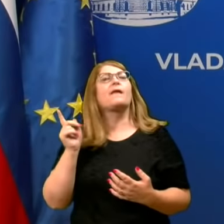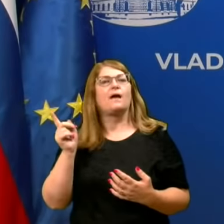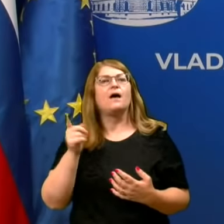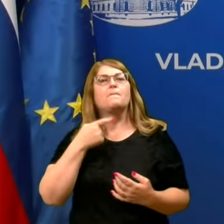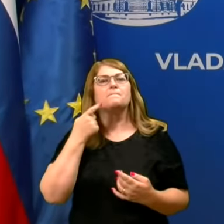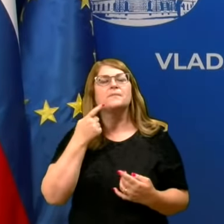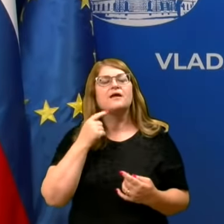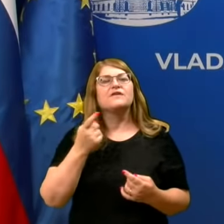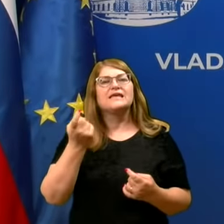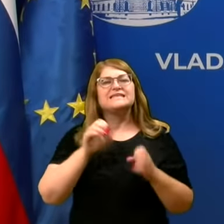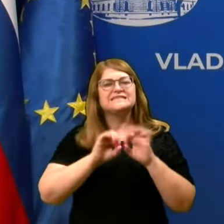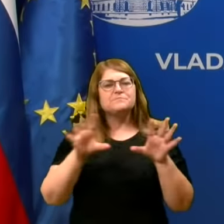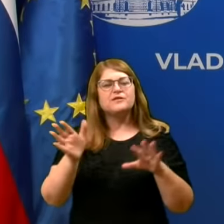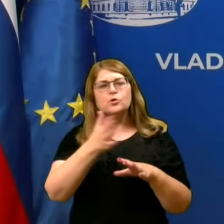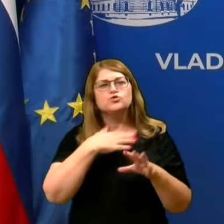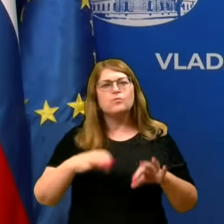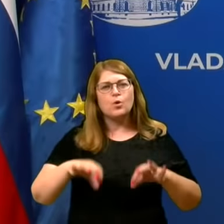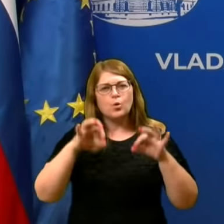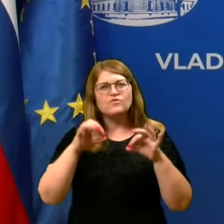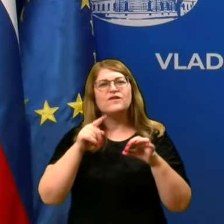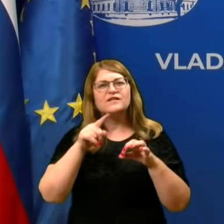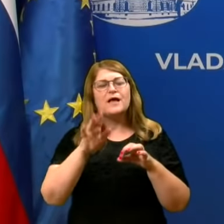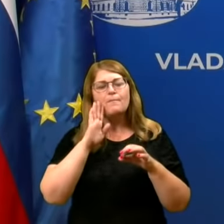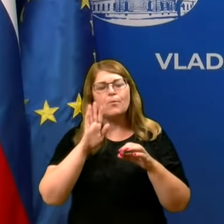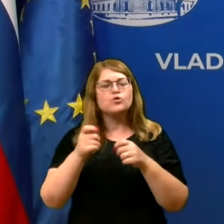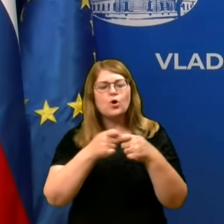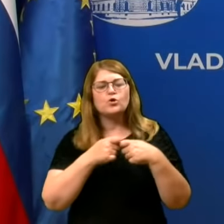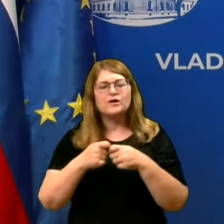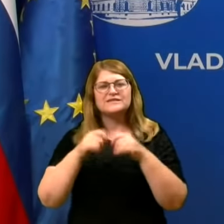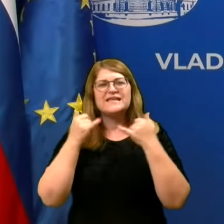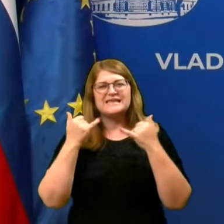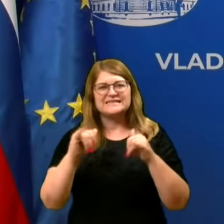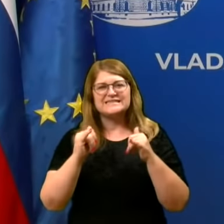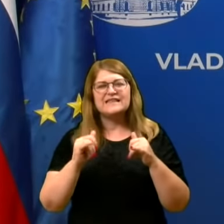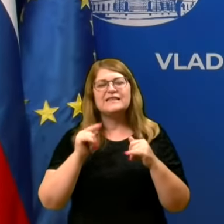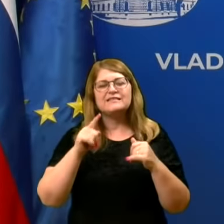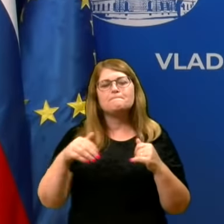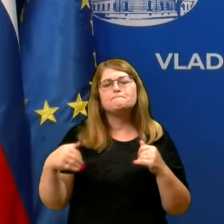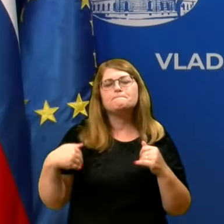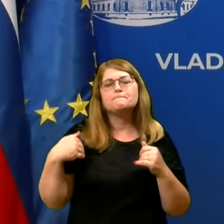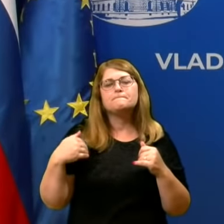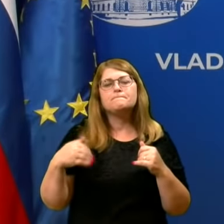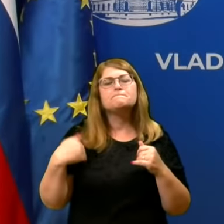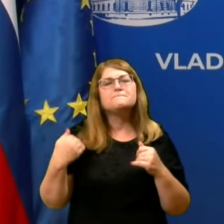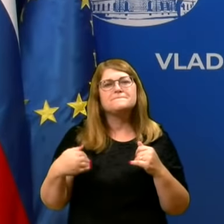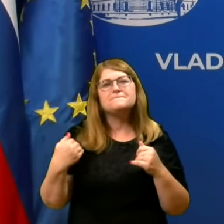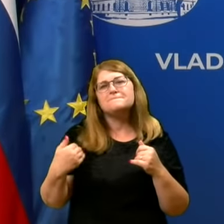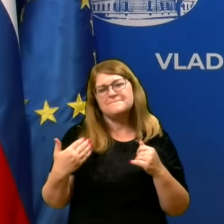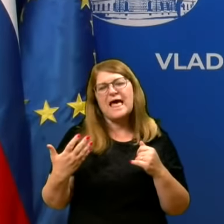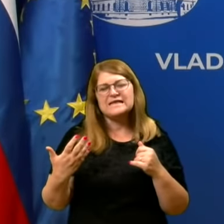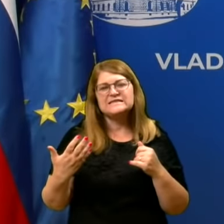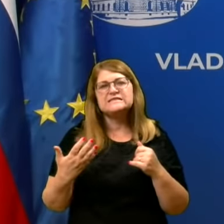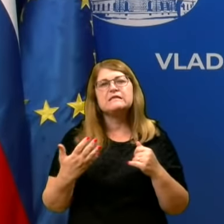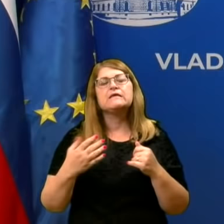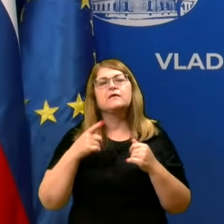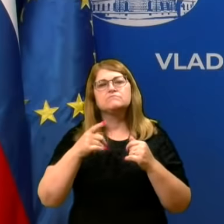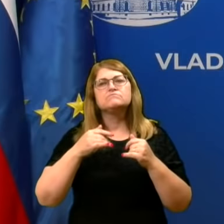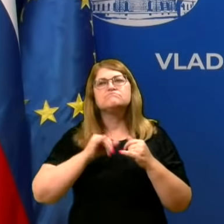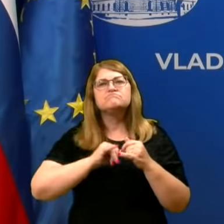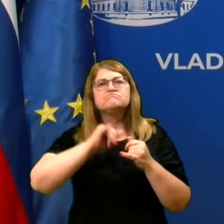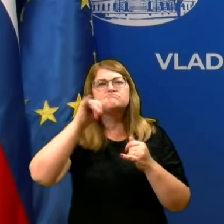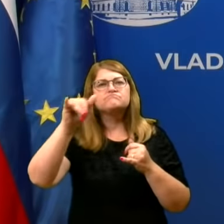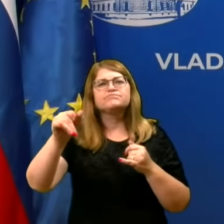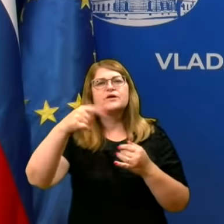prebrali v mediji. Priporočate tem otrokom, najsnikom, ki bo v prišli nazaj, mogoče neko samo izolacijo ali kakšne